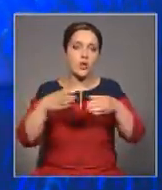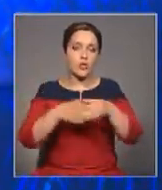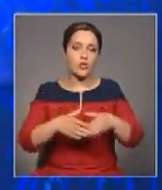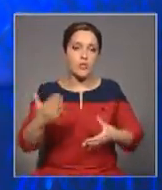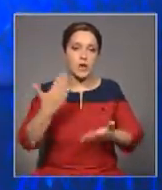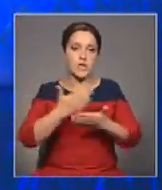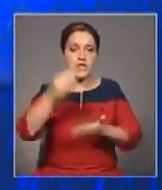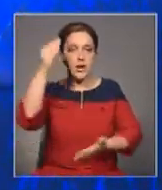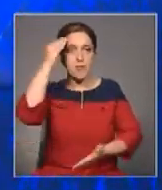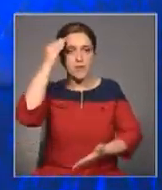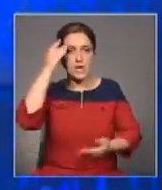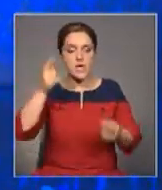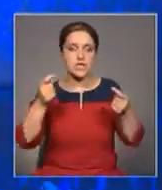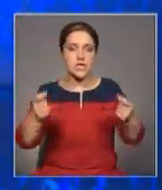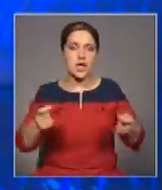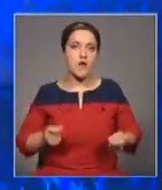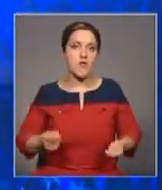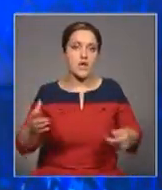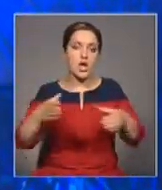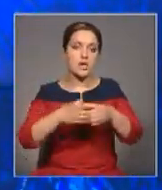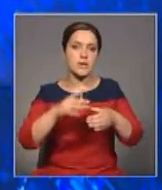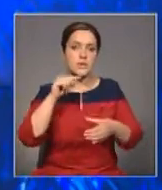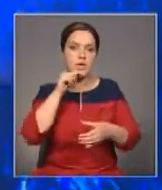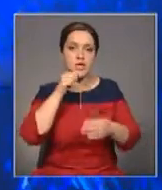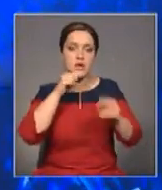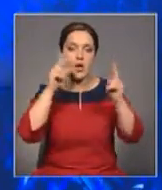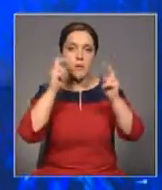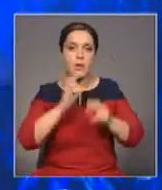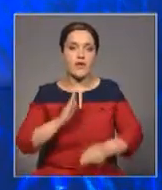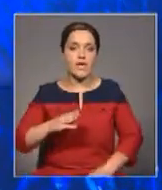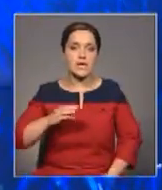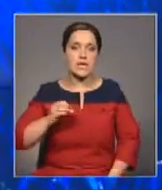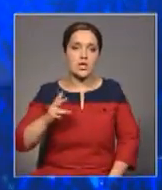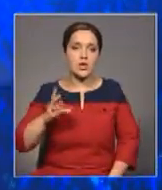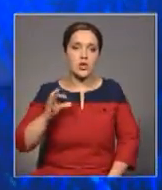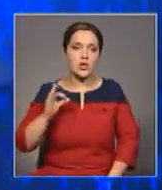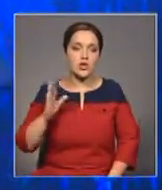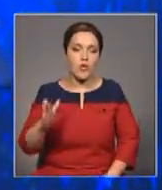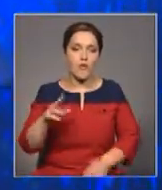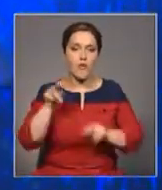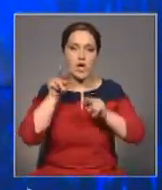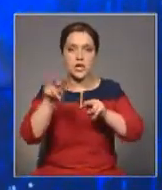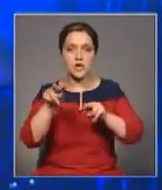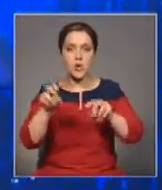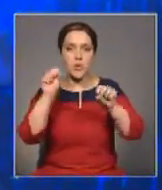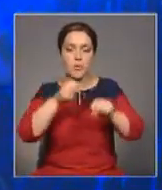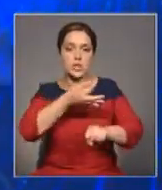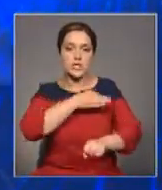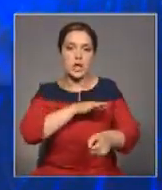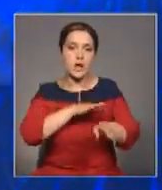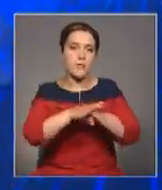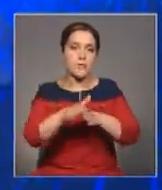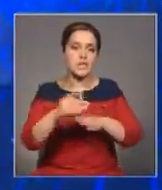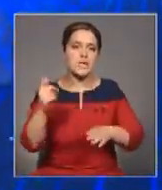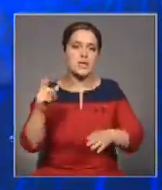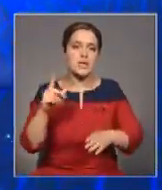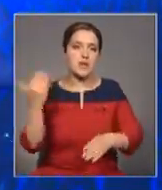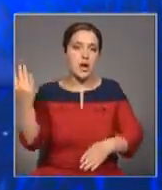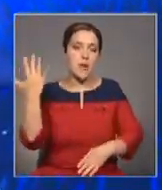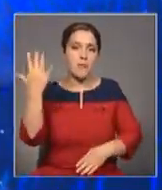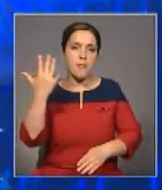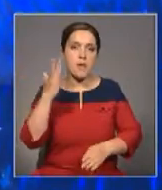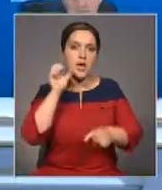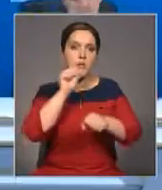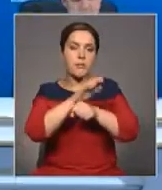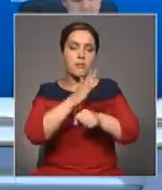По мнению заведующего отделом экономических исследований Владимира Тельнова, контроль позволит наиболее эффективно выполнить одну из пяти президентских